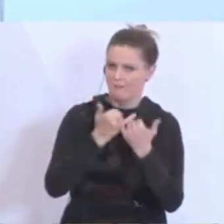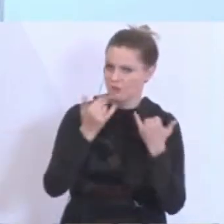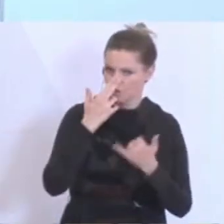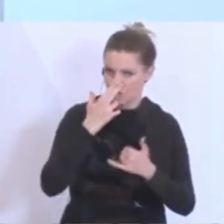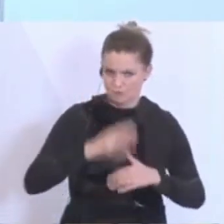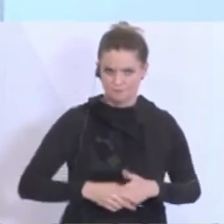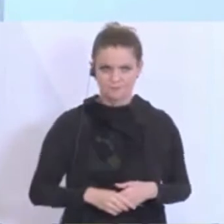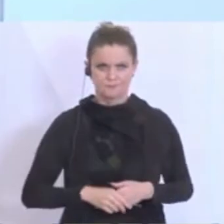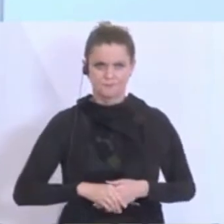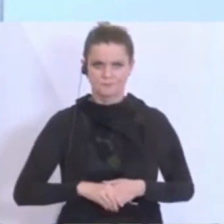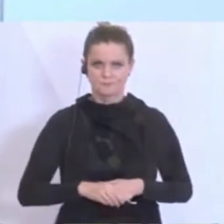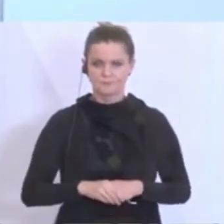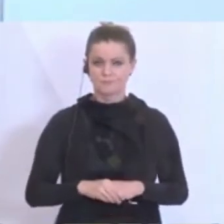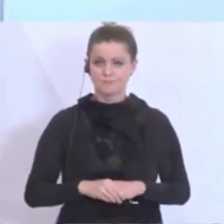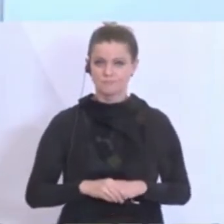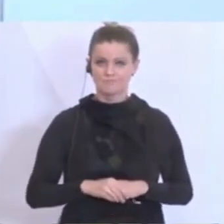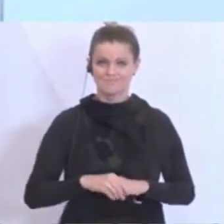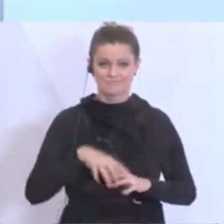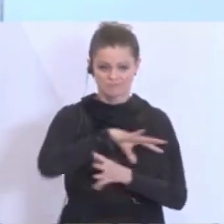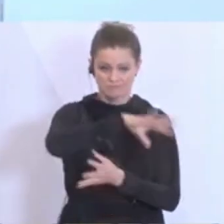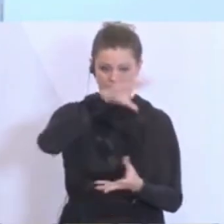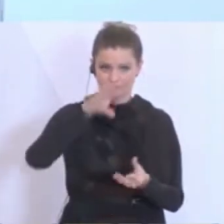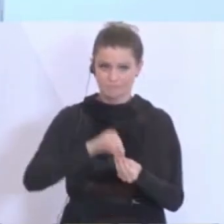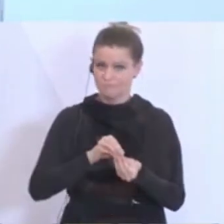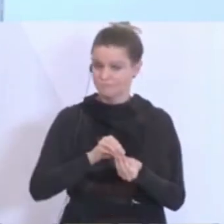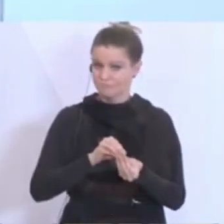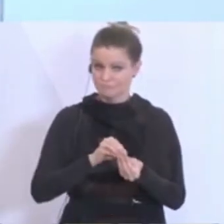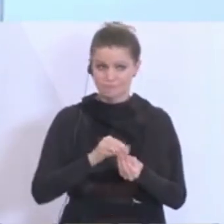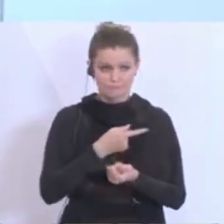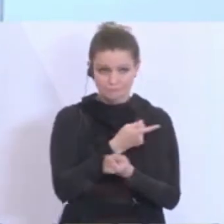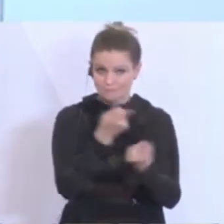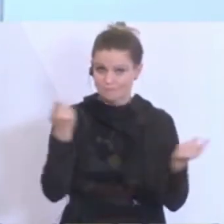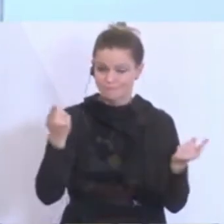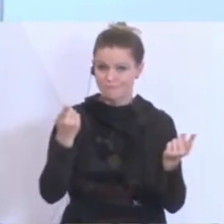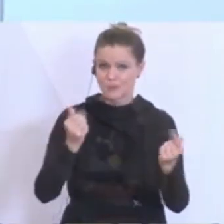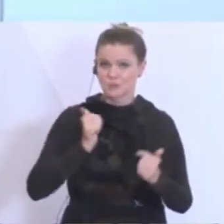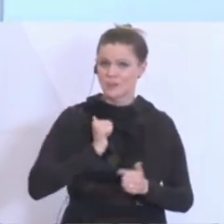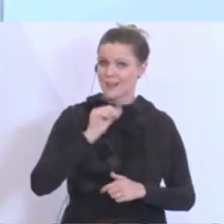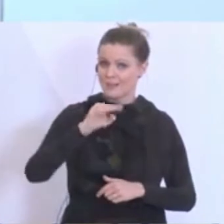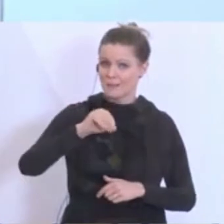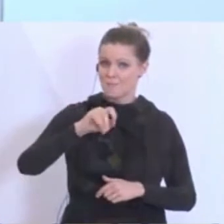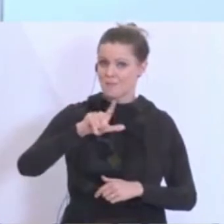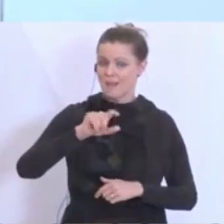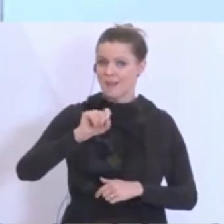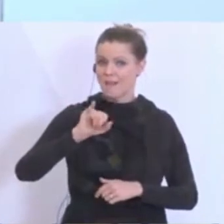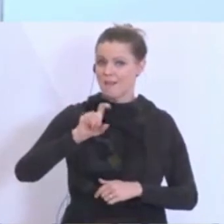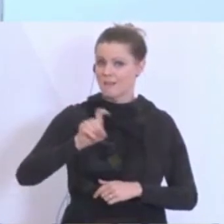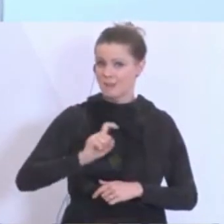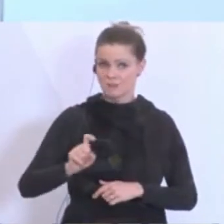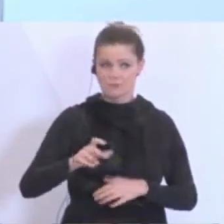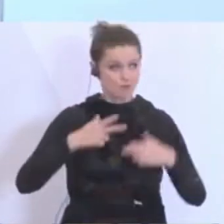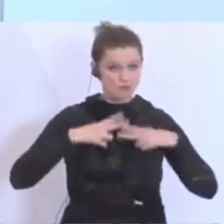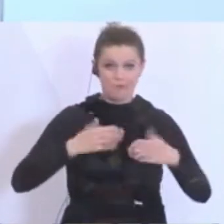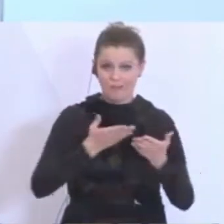Und Sie sehen, wenn man das alles zur Zufriedenheit unserer Milizsoldaten beantworten kann, was bis dato der Fall ist,